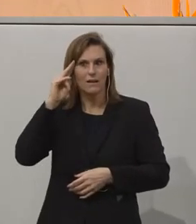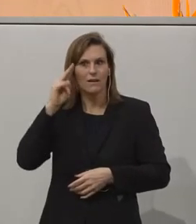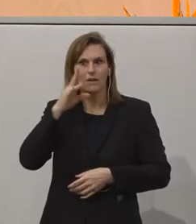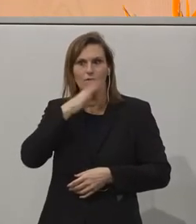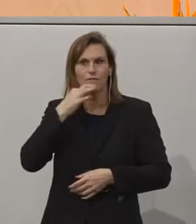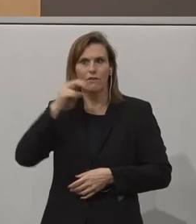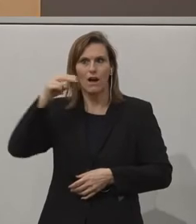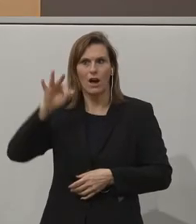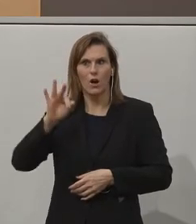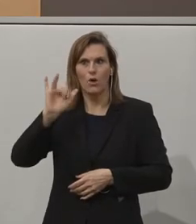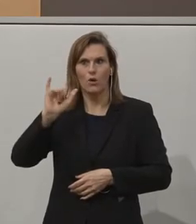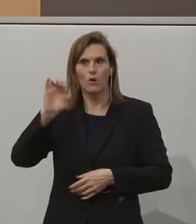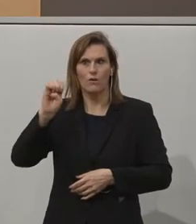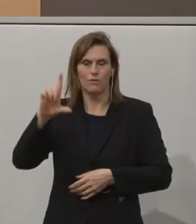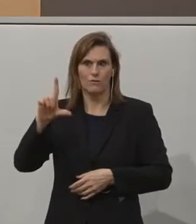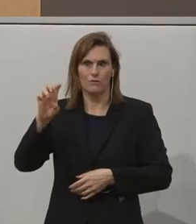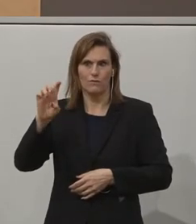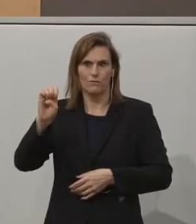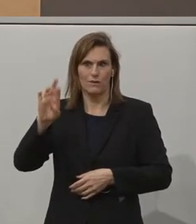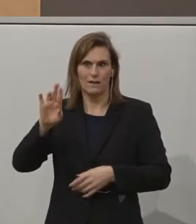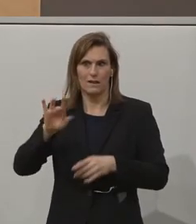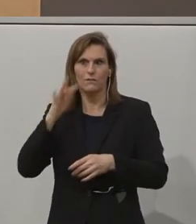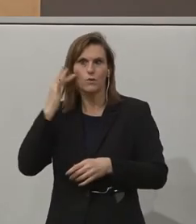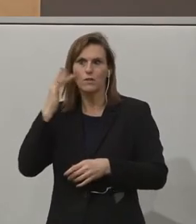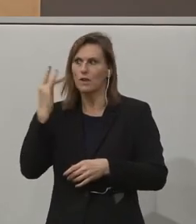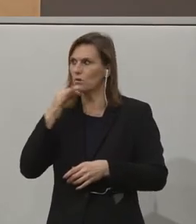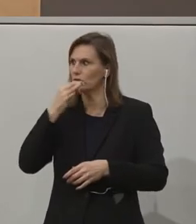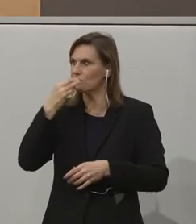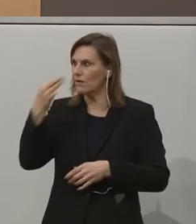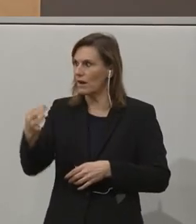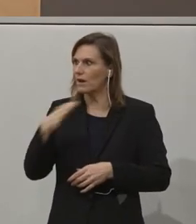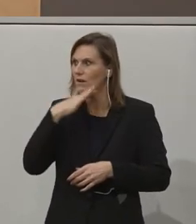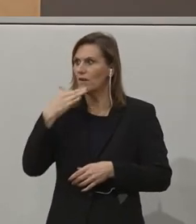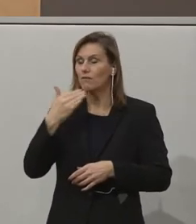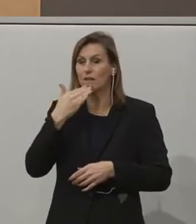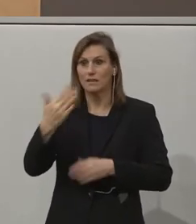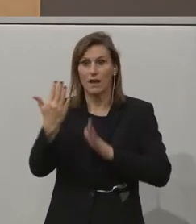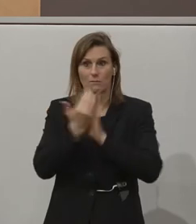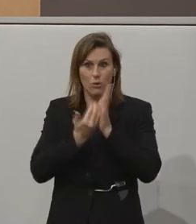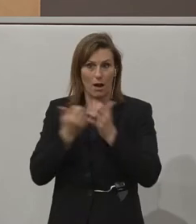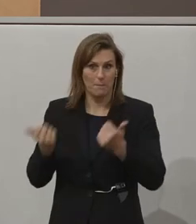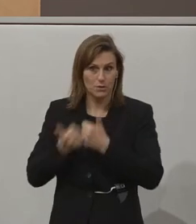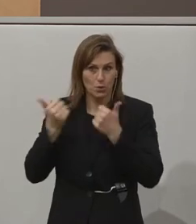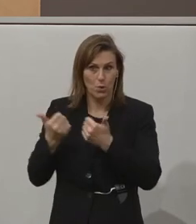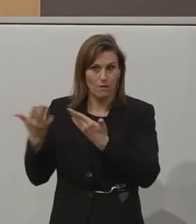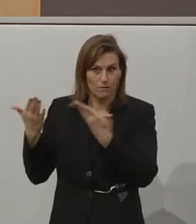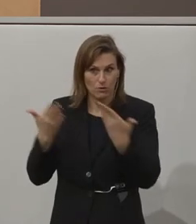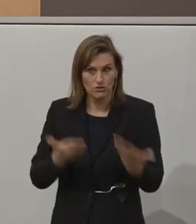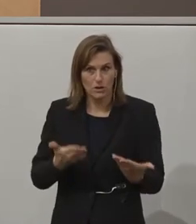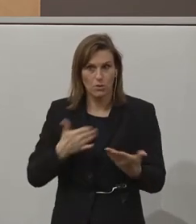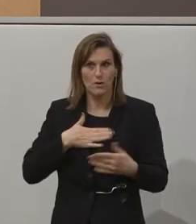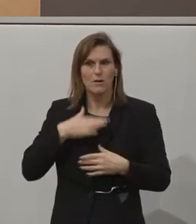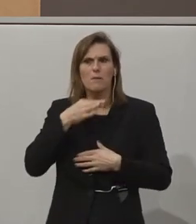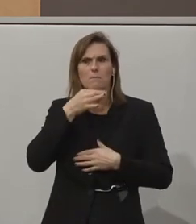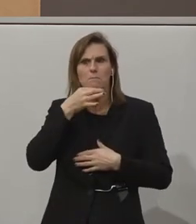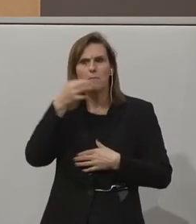NEOS. Vielen Dank. Danke für die Vorstellung dieses großartigen Programms. Meine Frage richtet sich